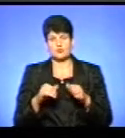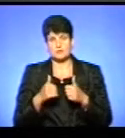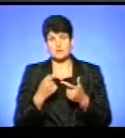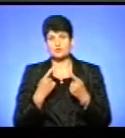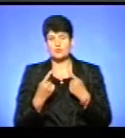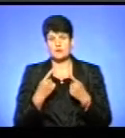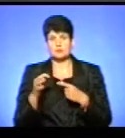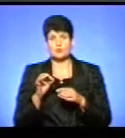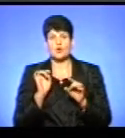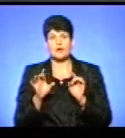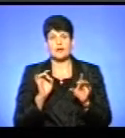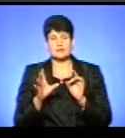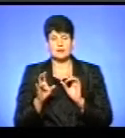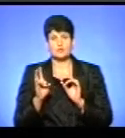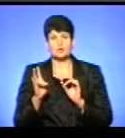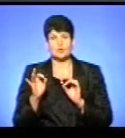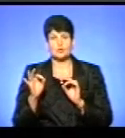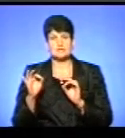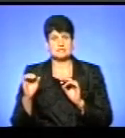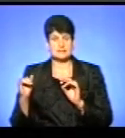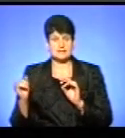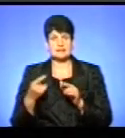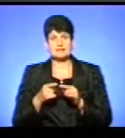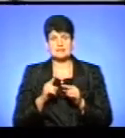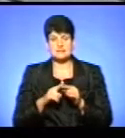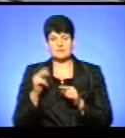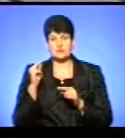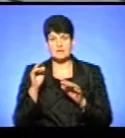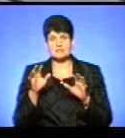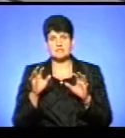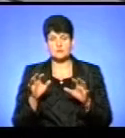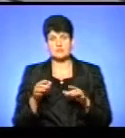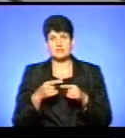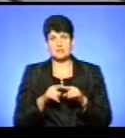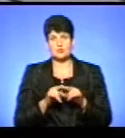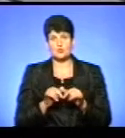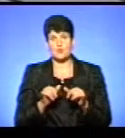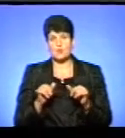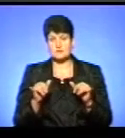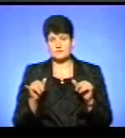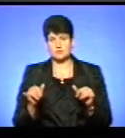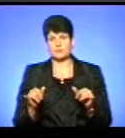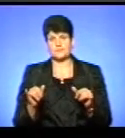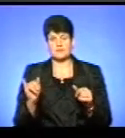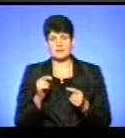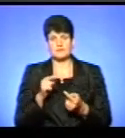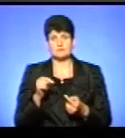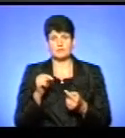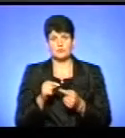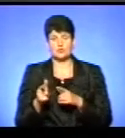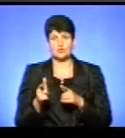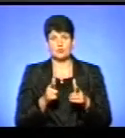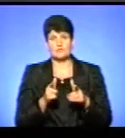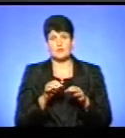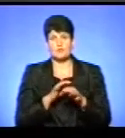про рекламу носії, це, відповідно, вибачає законність управління стратегічного розвитку і це, відповідно, готує